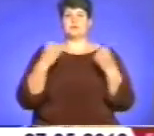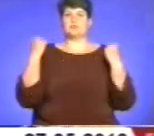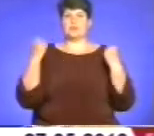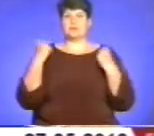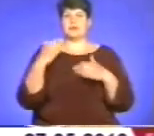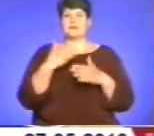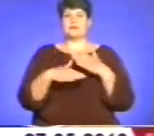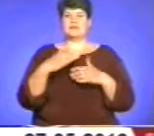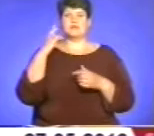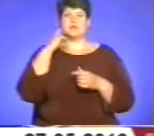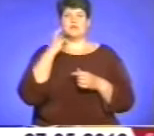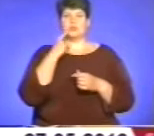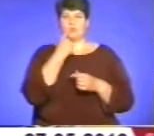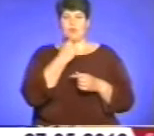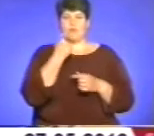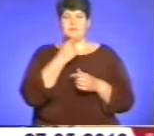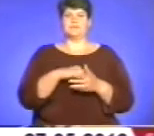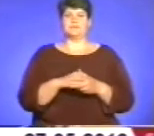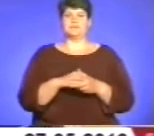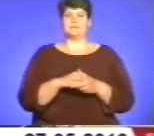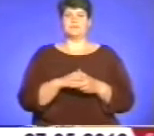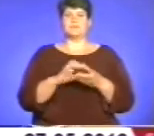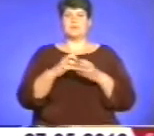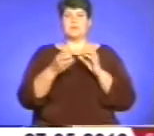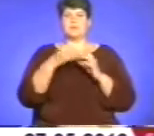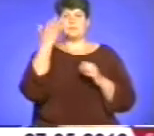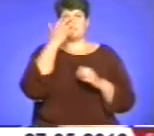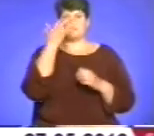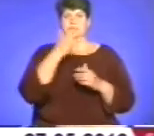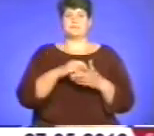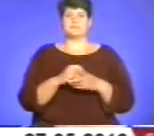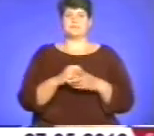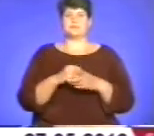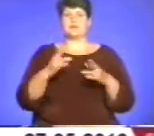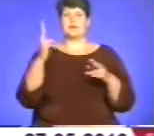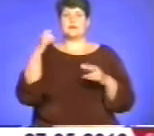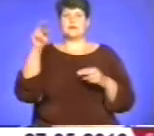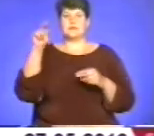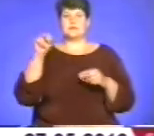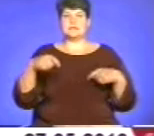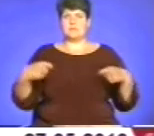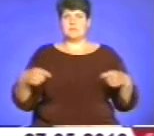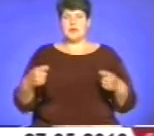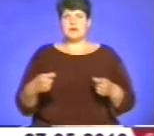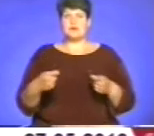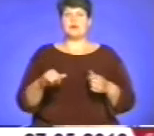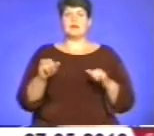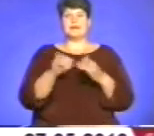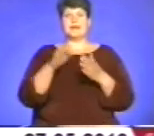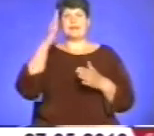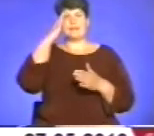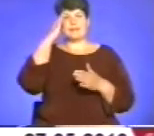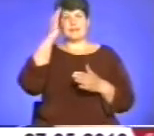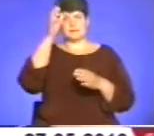-інваліди з вадами слуху та мови, з вадами зору, ураження опорно-рухового апарату та ДЦП, а також інтелект.